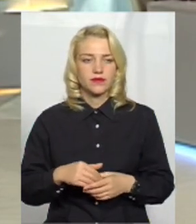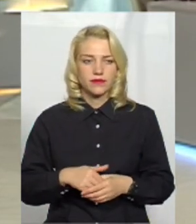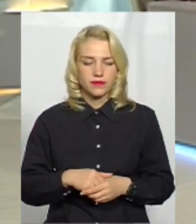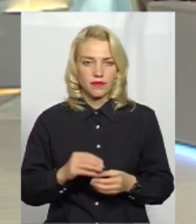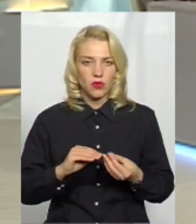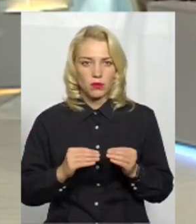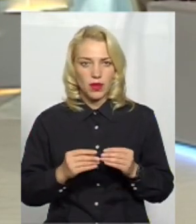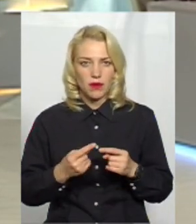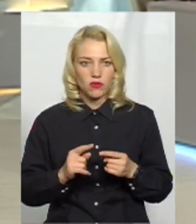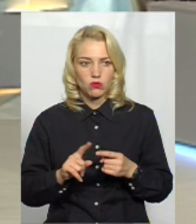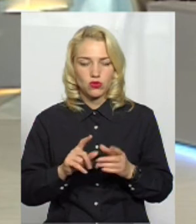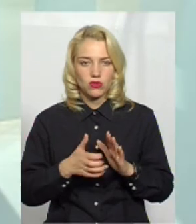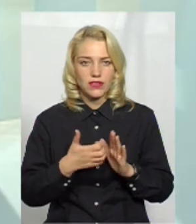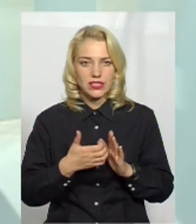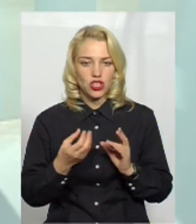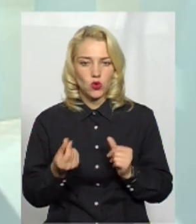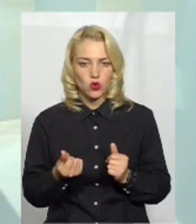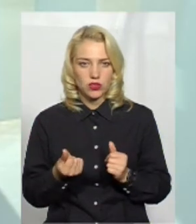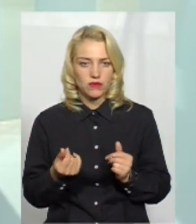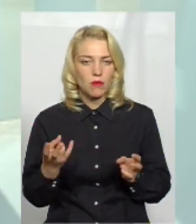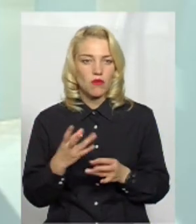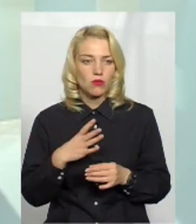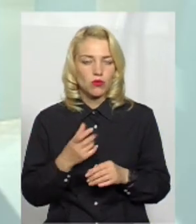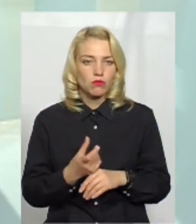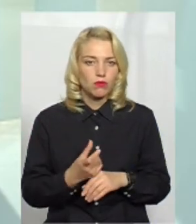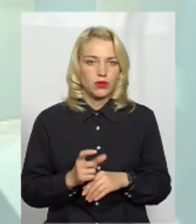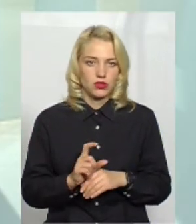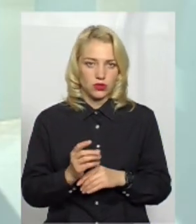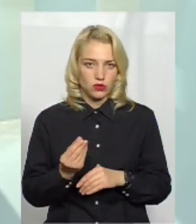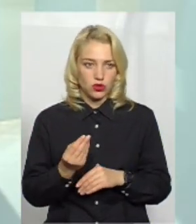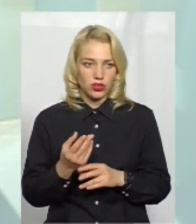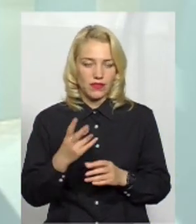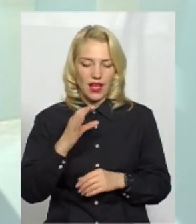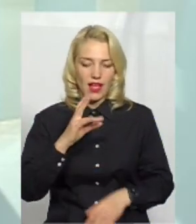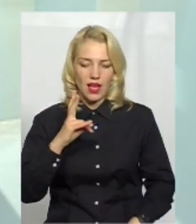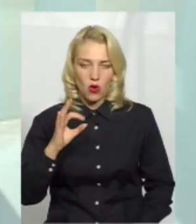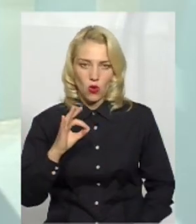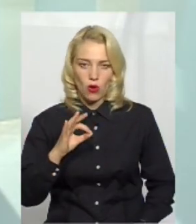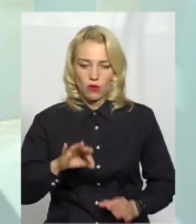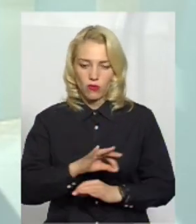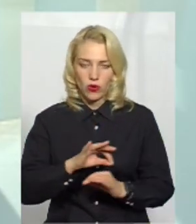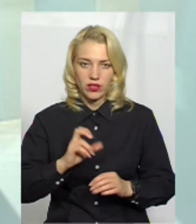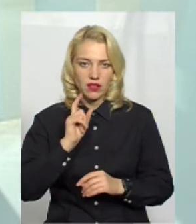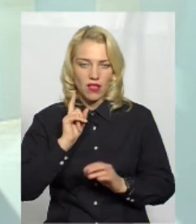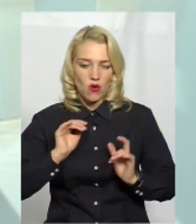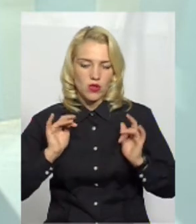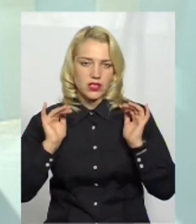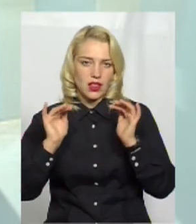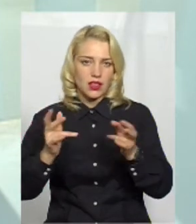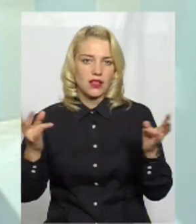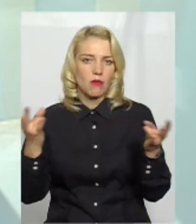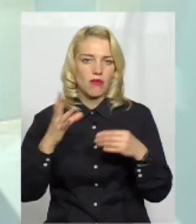основна проблема в тому, що не вистачає коштів. Їх має бути значно, на екологічні проєкти, на озеленення, має значно бути більше